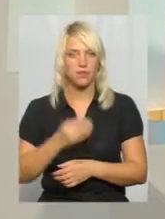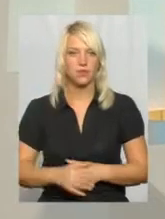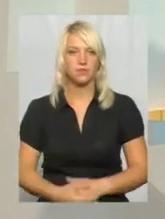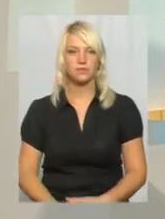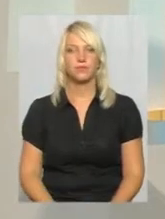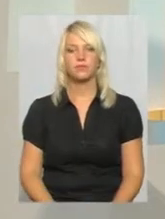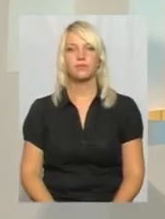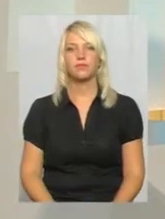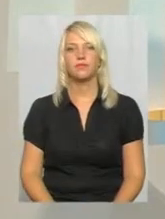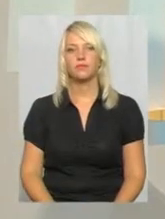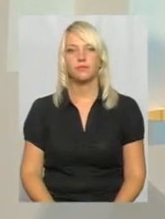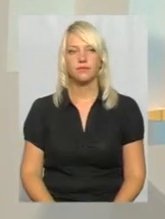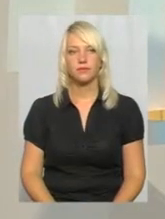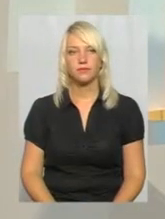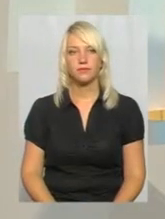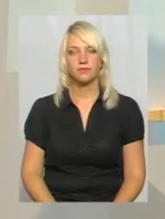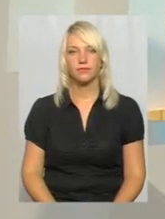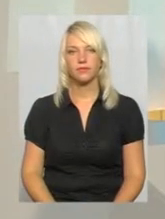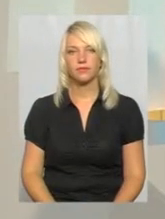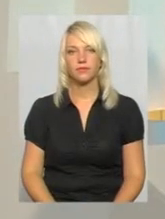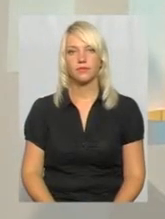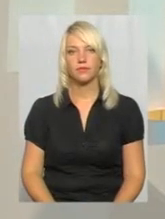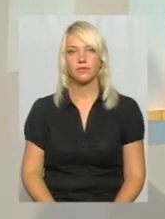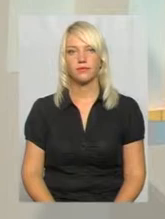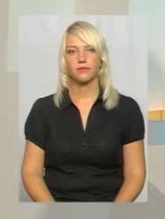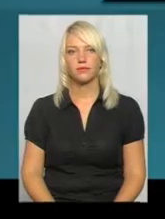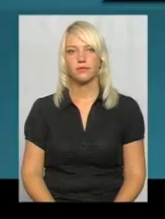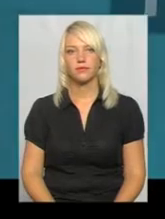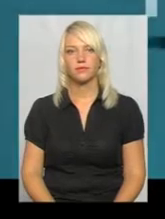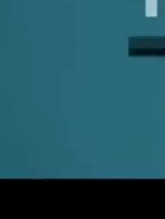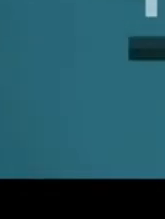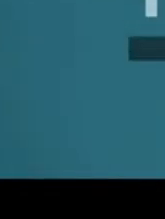коментує Роман Мартинюк, керівник прес-служби патрульної поліції Хмельницької області.